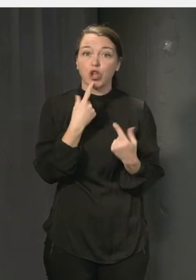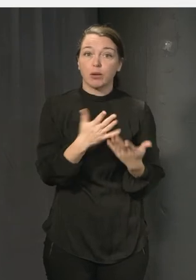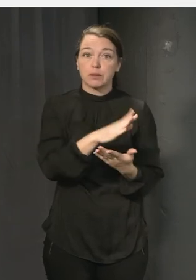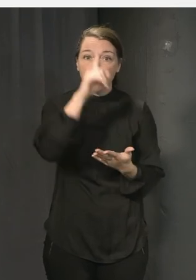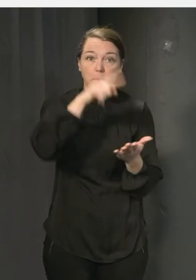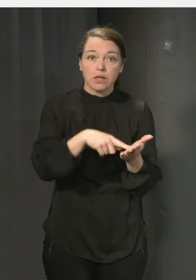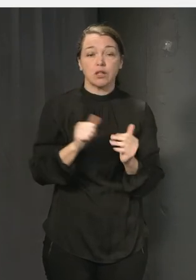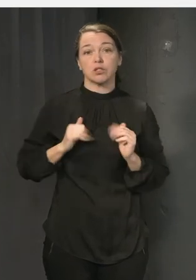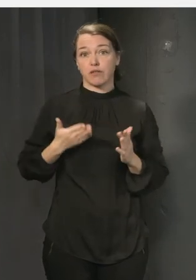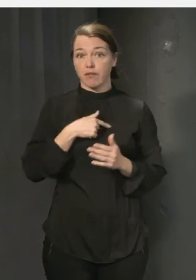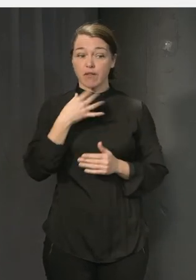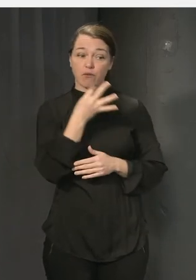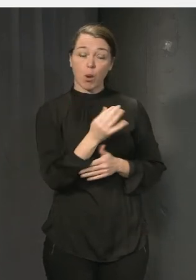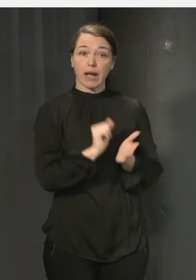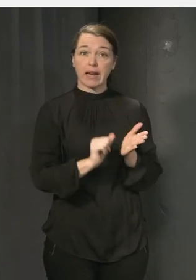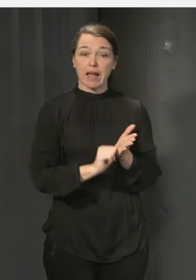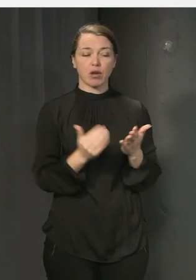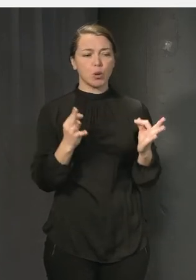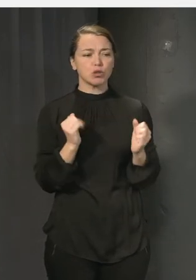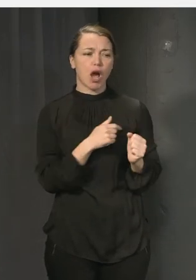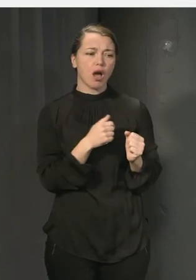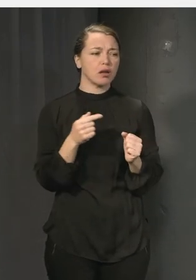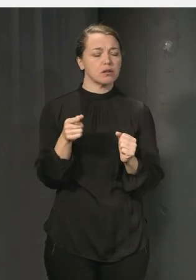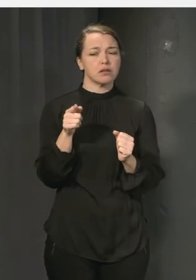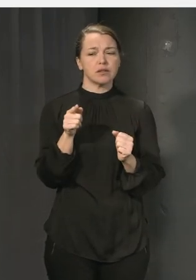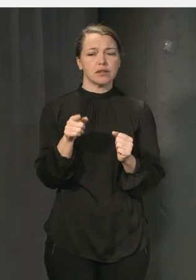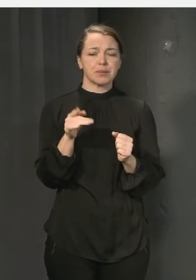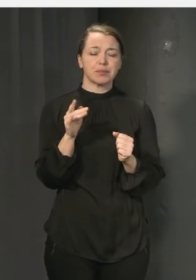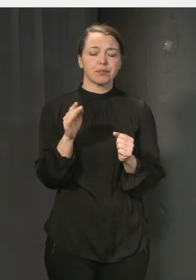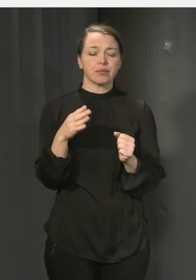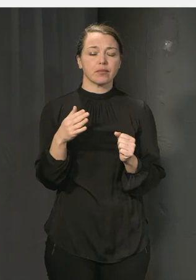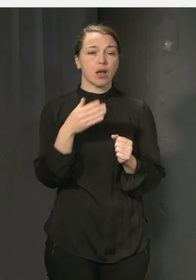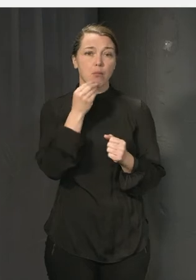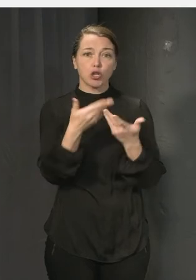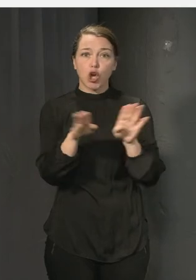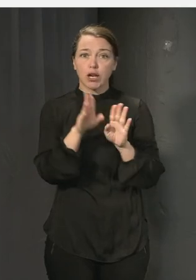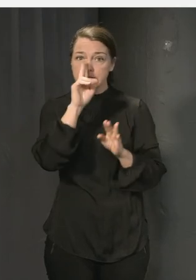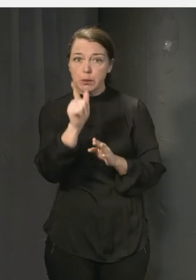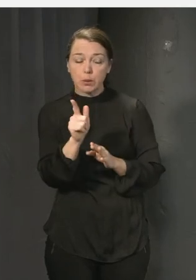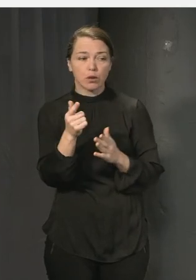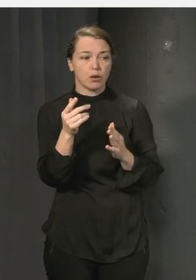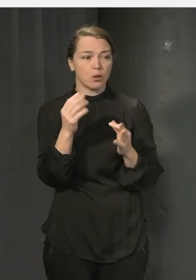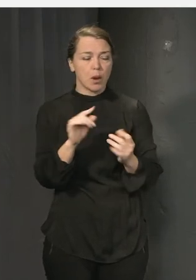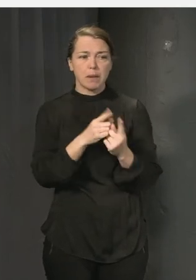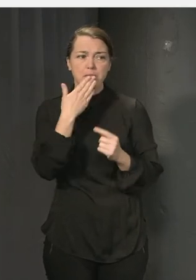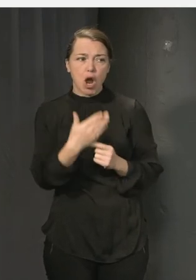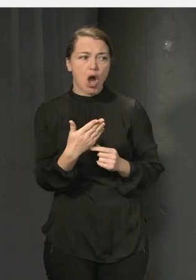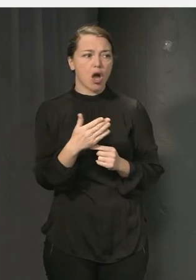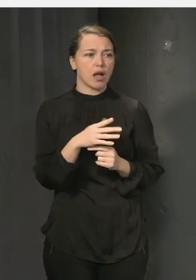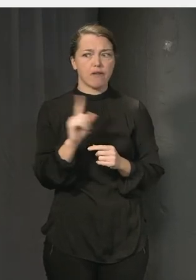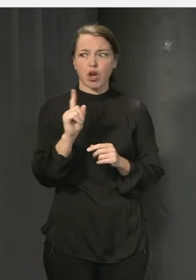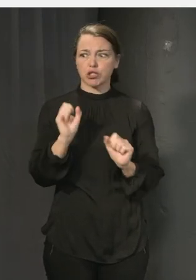fråga elever hur man ska utforma en bra matsal. Eller vad man ska lägga att vara lätt för det, vet dem.